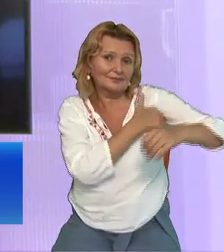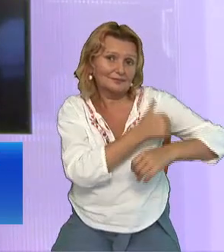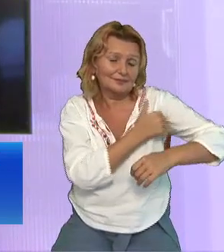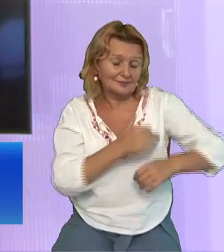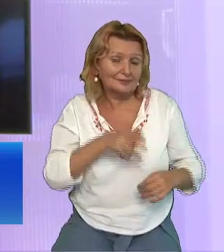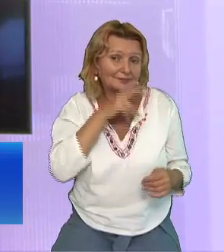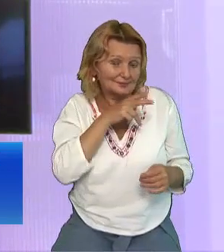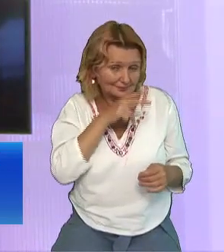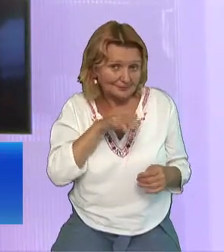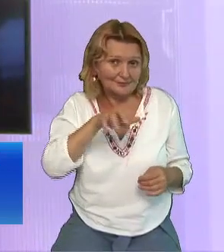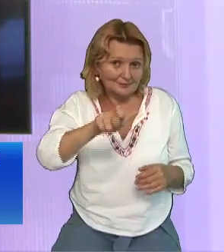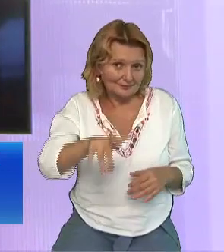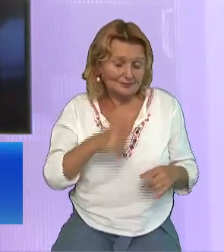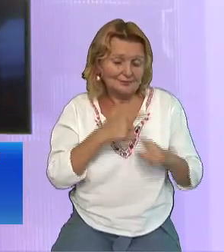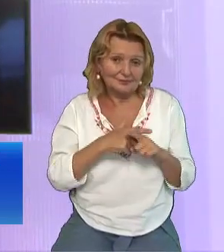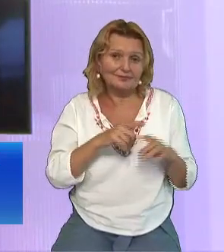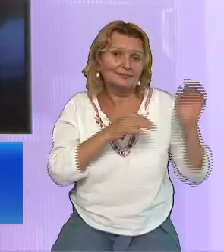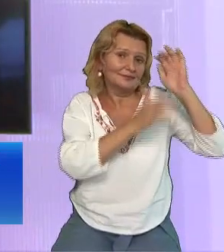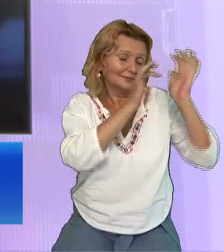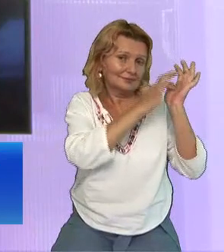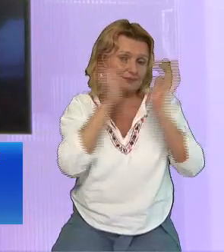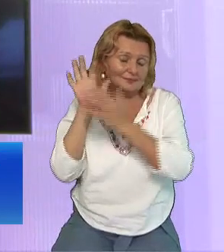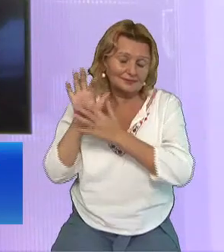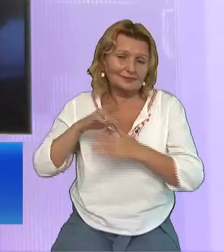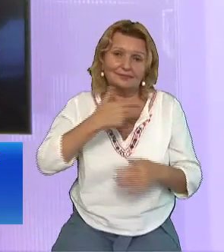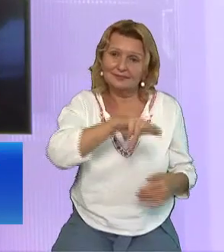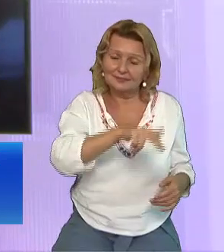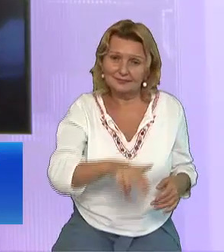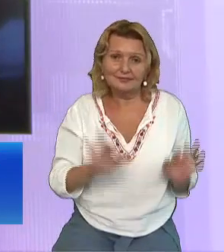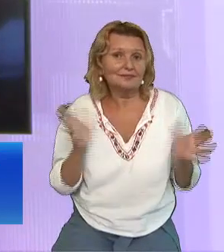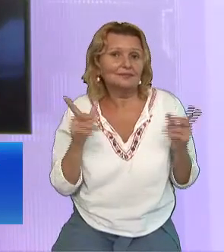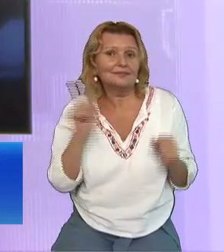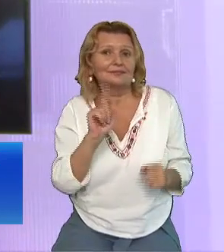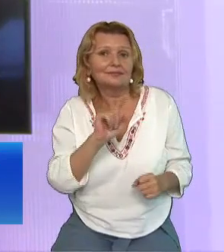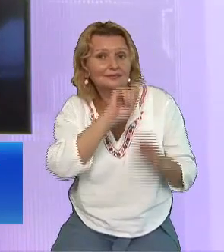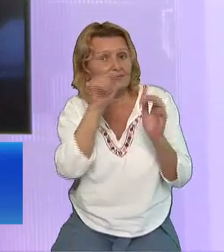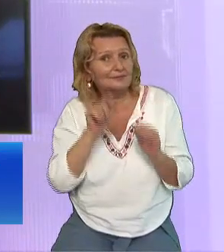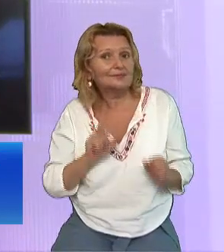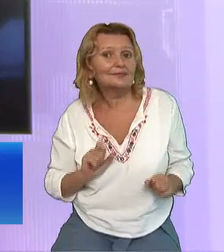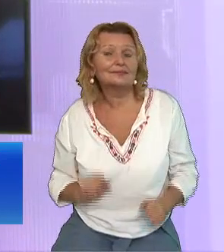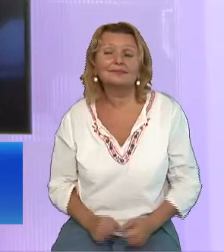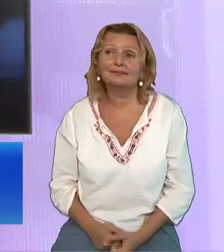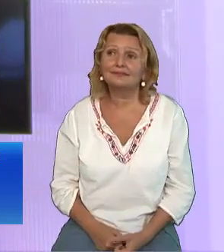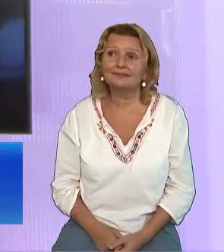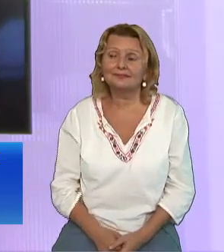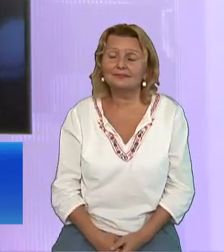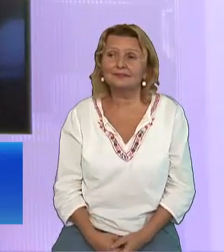Hai și mănâncă, oricum o aruncă mâncarea Dacă nu mănânci tu Nu, nu despre asta este vorba